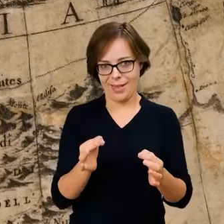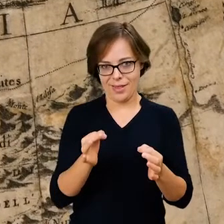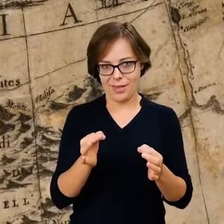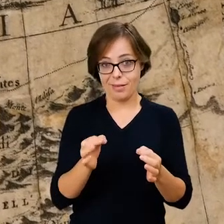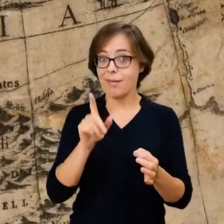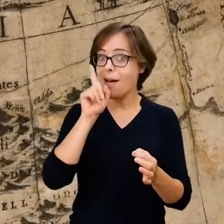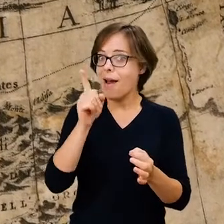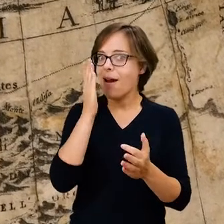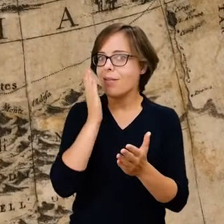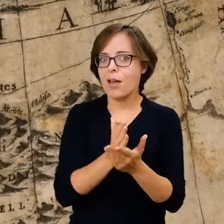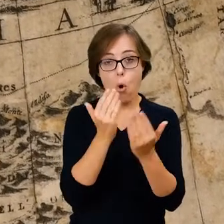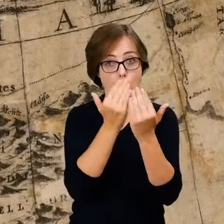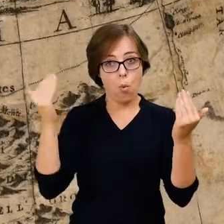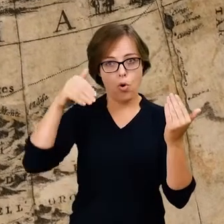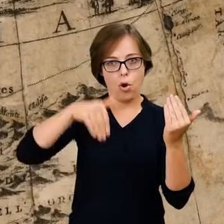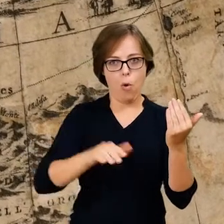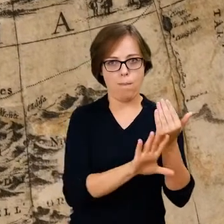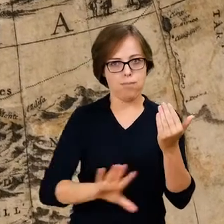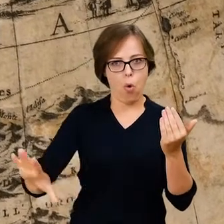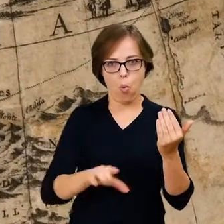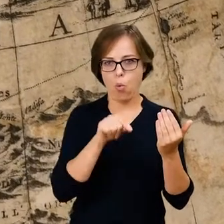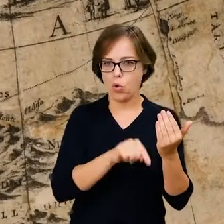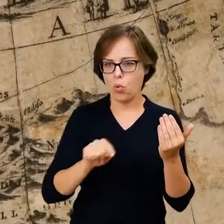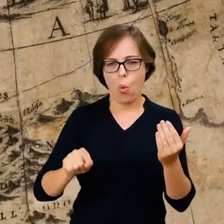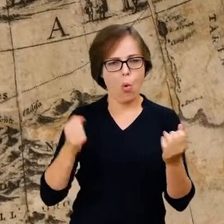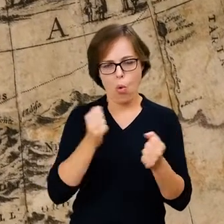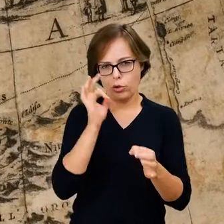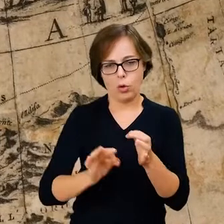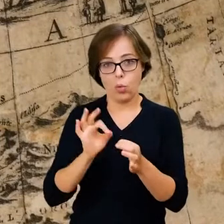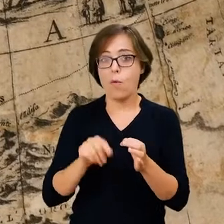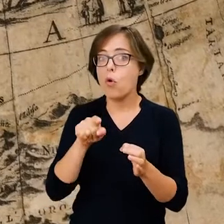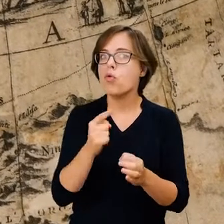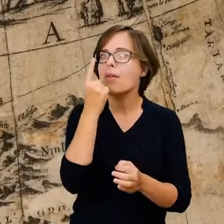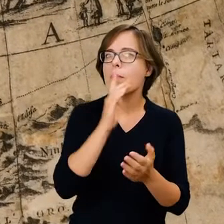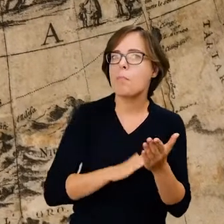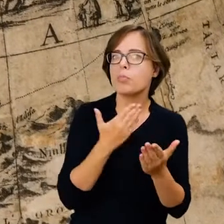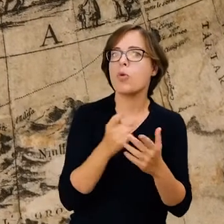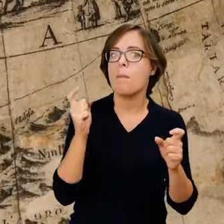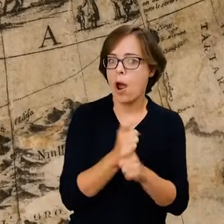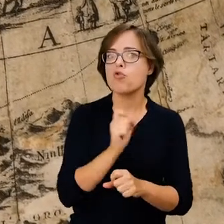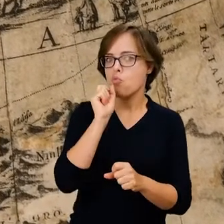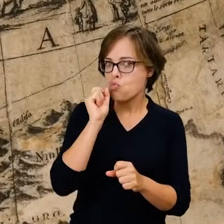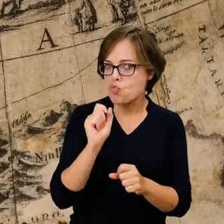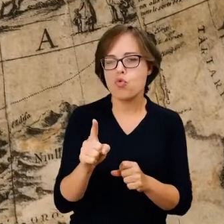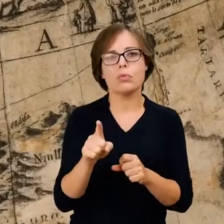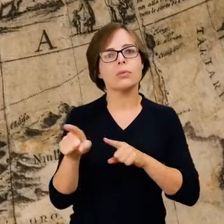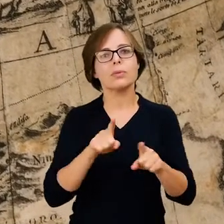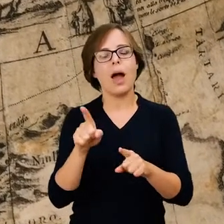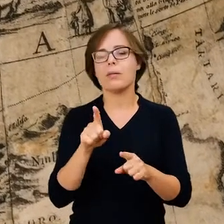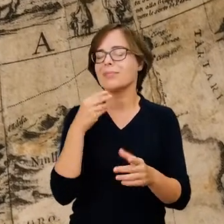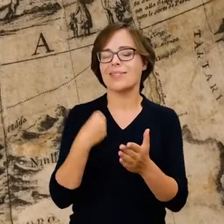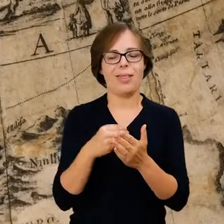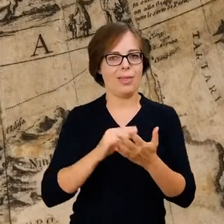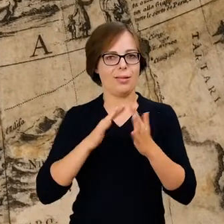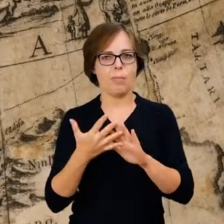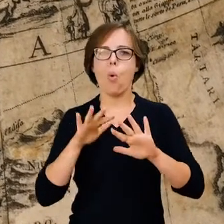na południe od muru chińskiego. Jest to jedyny przykład kraju, gdzie został zaznaczony bardzo cenny zabytek,